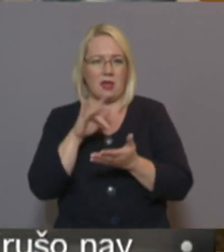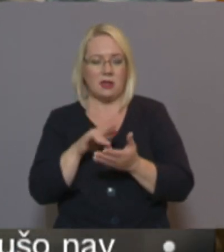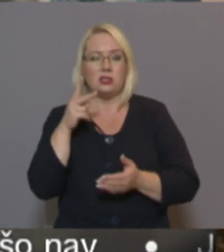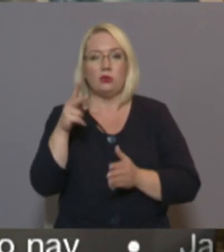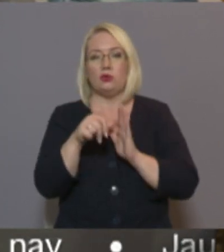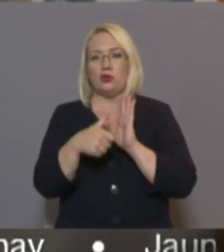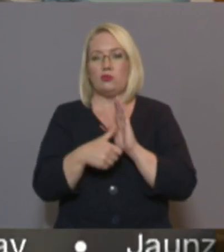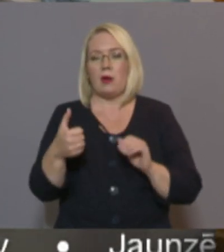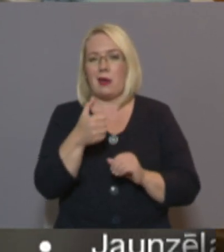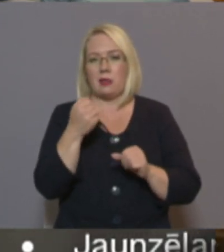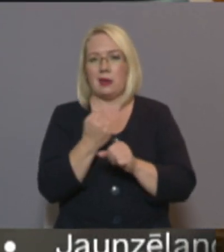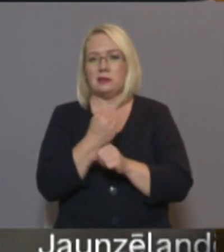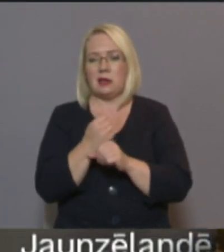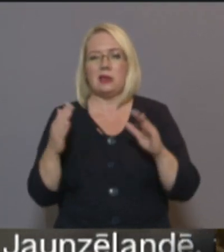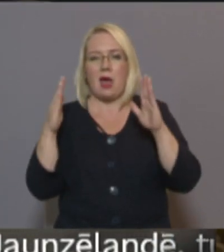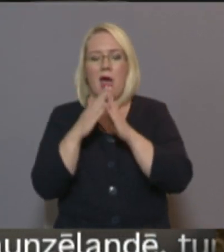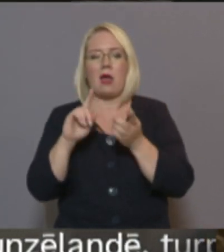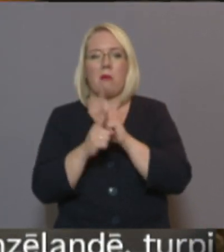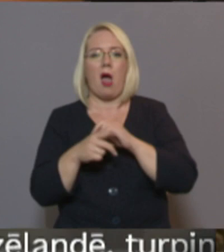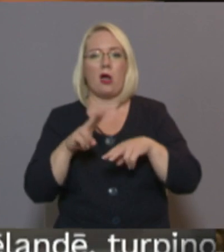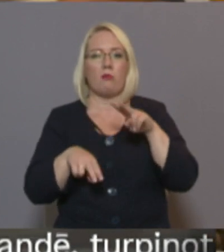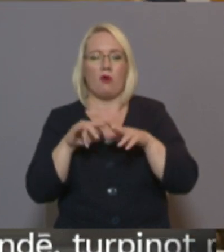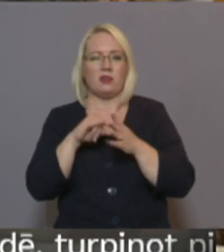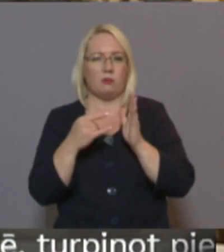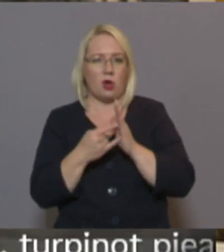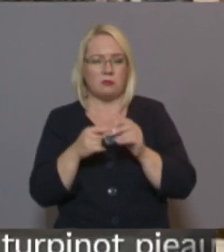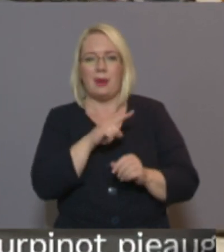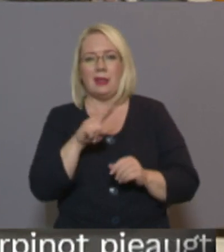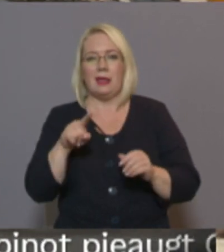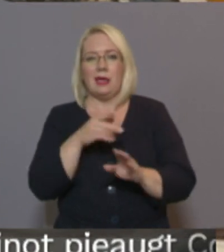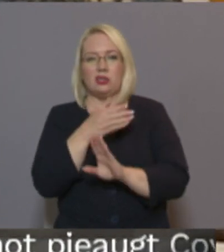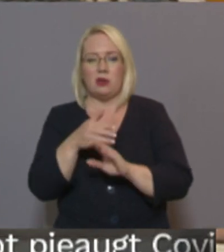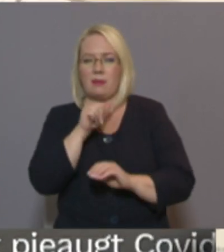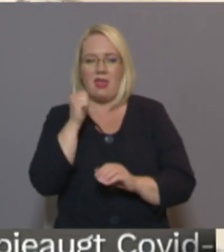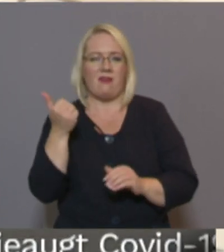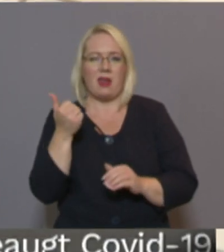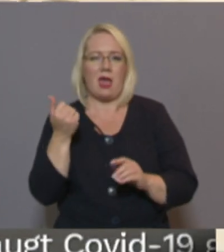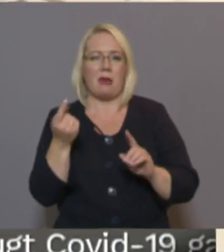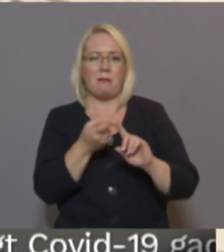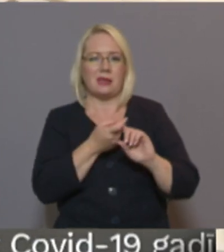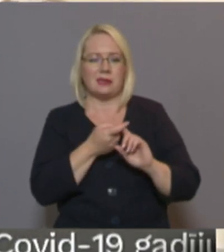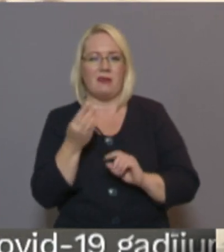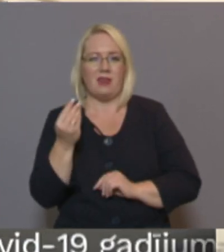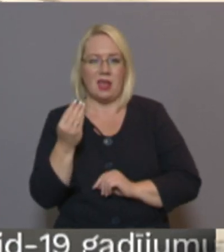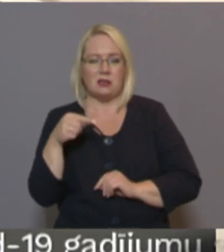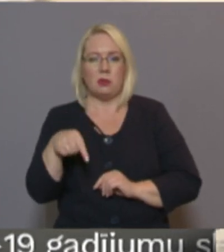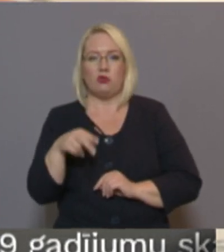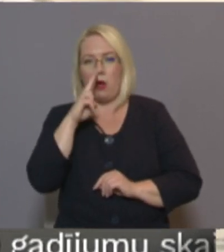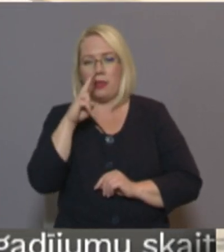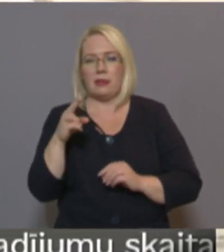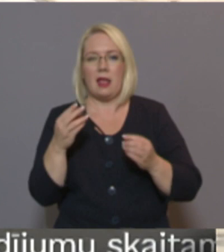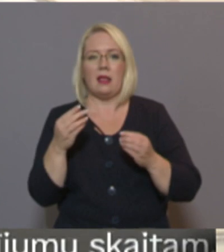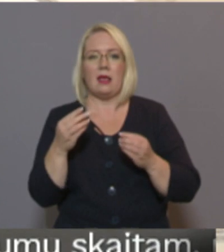gadā tika izstrādāts ēkas pārbūs projekts, bet līdz šim tam nevarēja piesaistīt finansējumu. Tomēr šonedaļ ministru kabinets